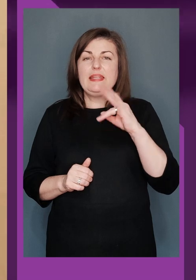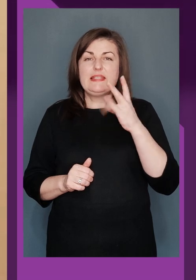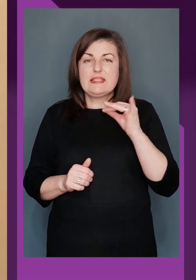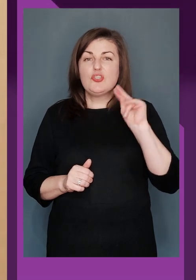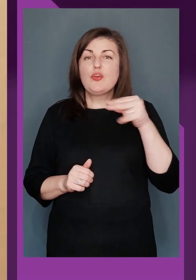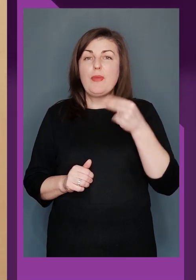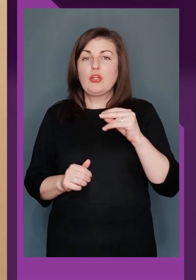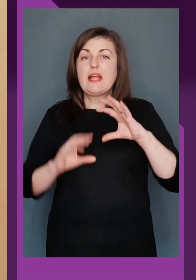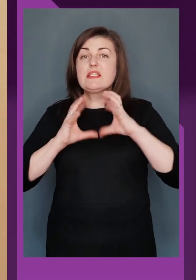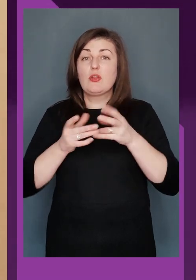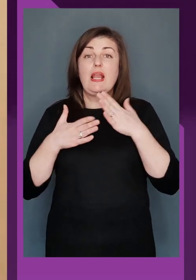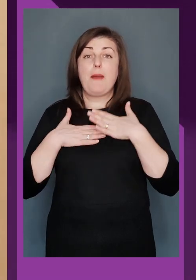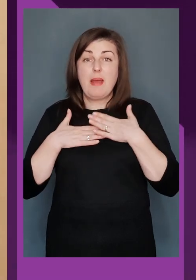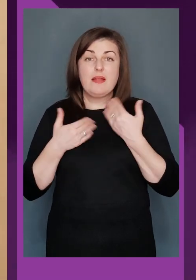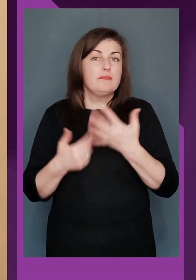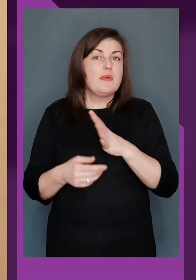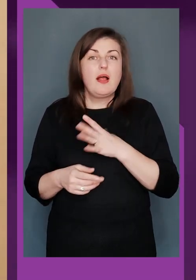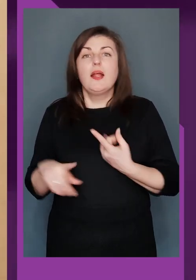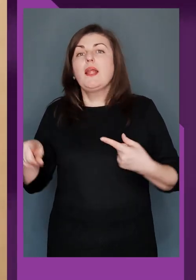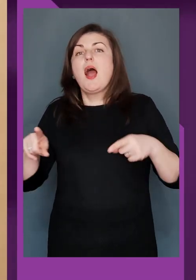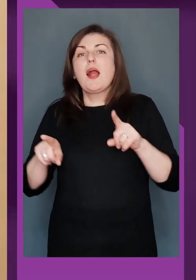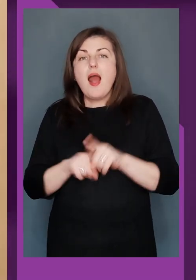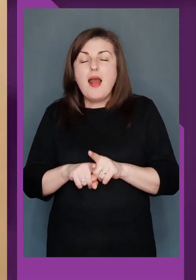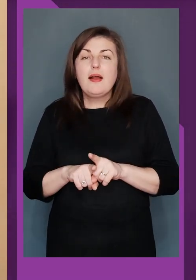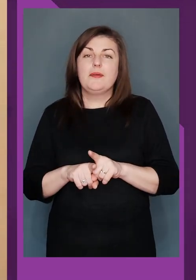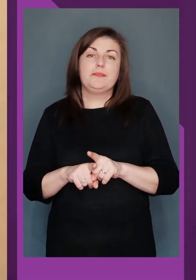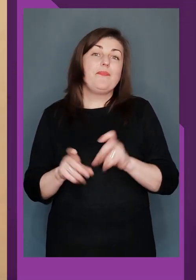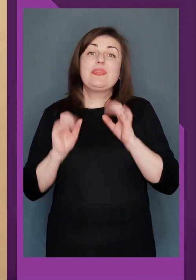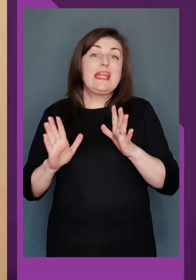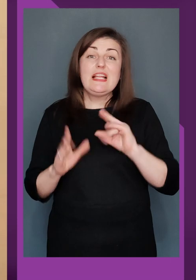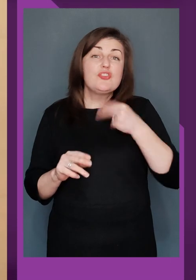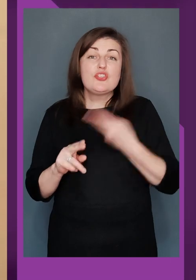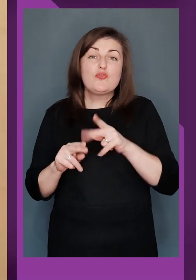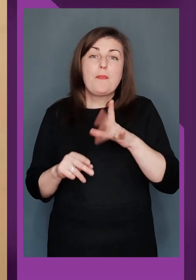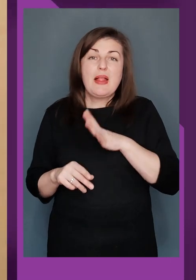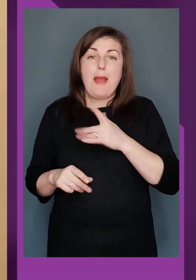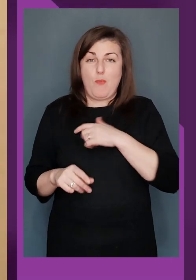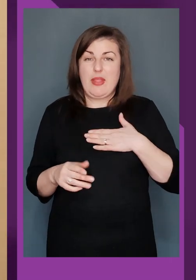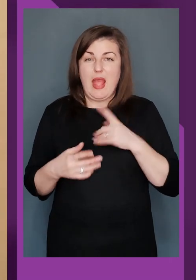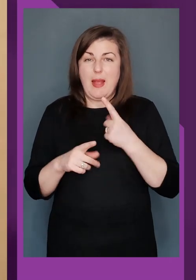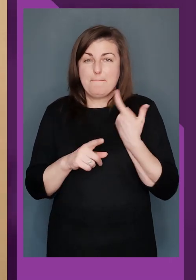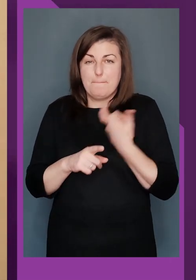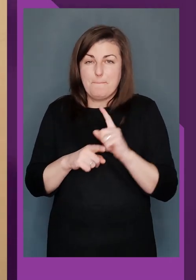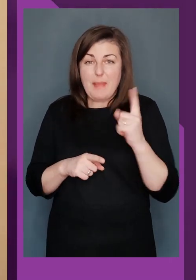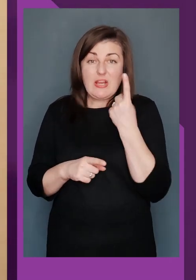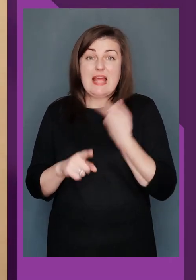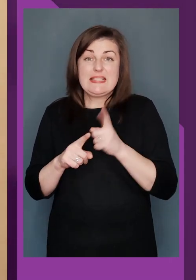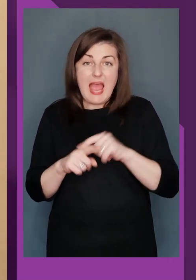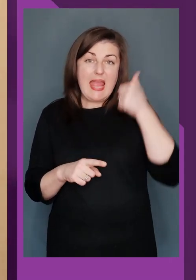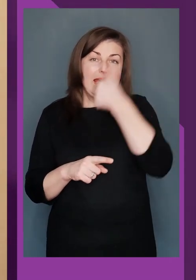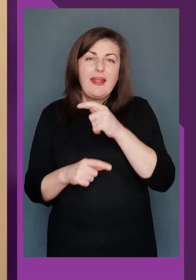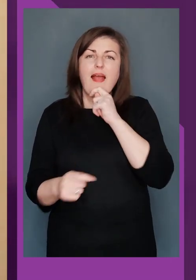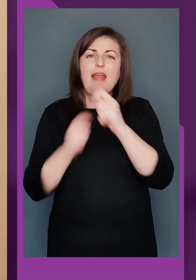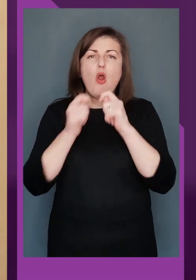Чемпіонат світу. Для мене вона була така, не тільки через те, що вона була найперша, в